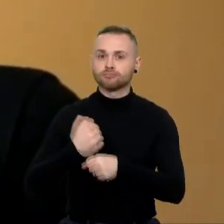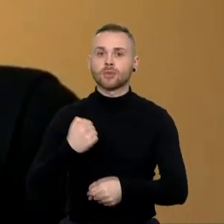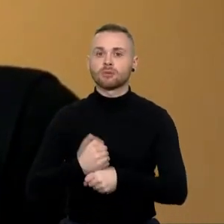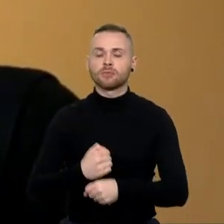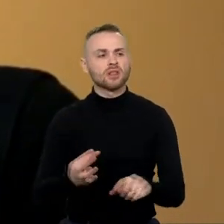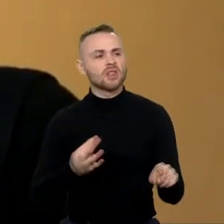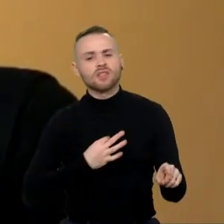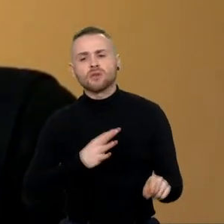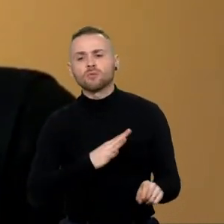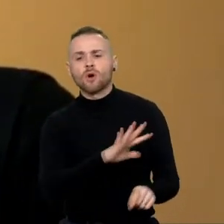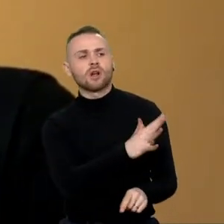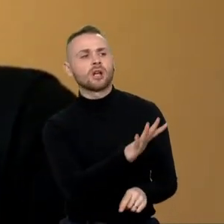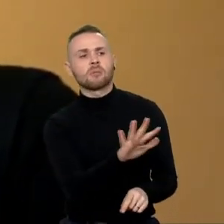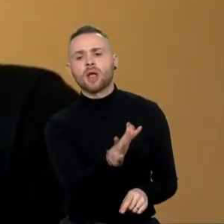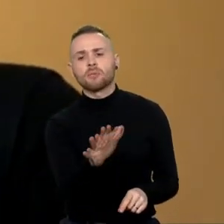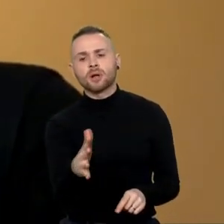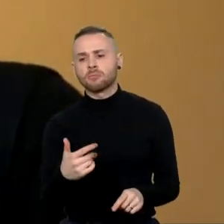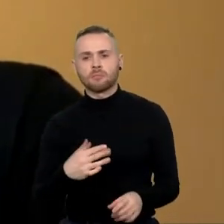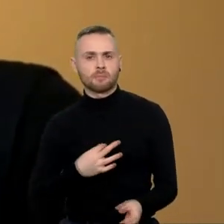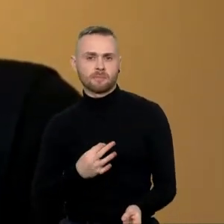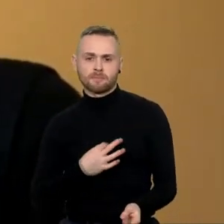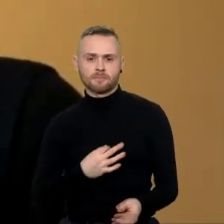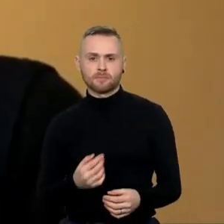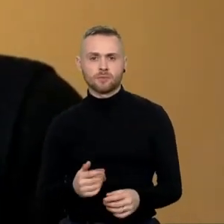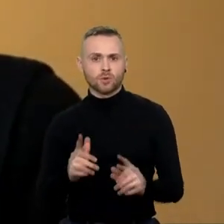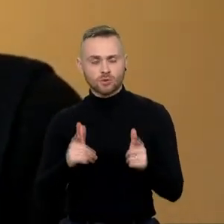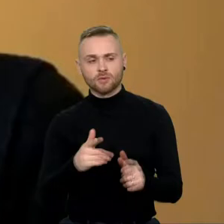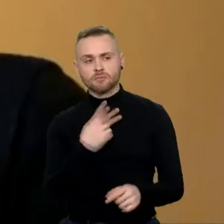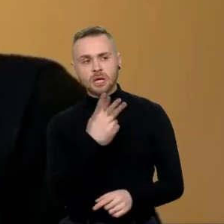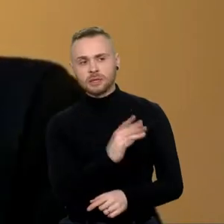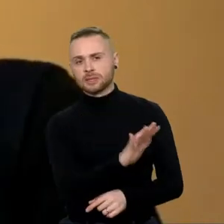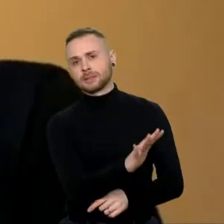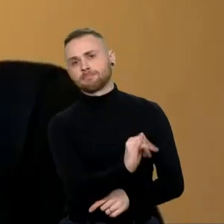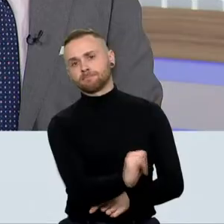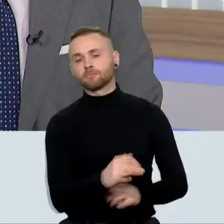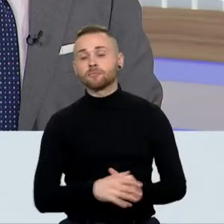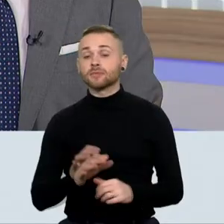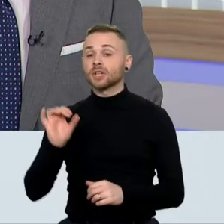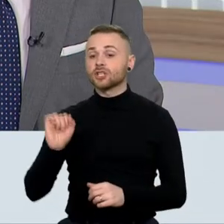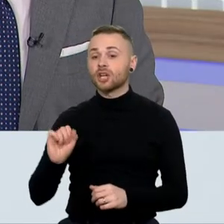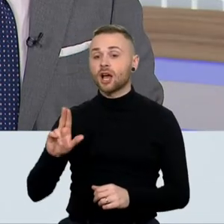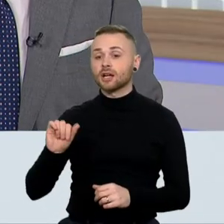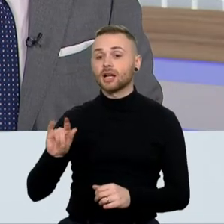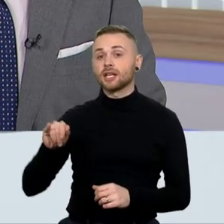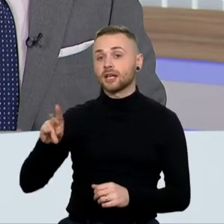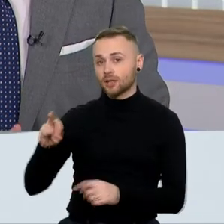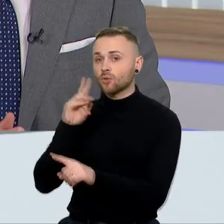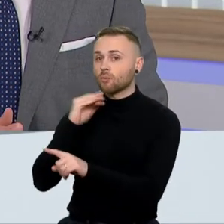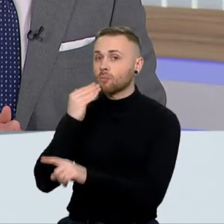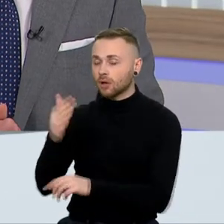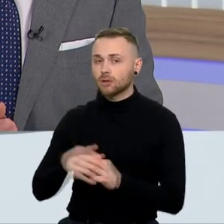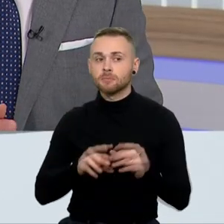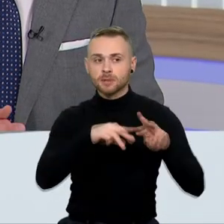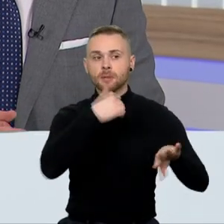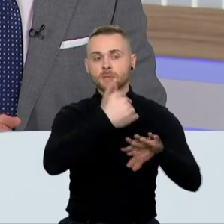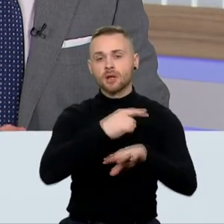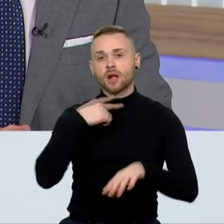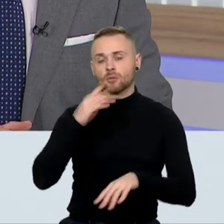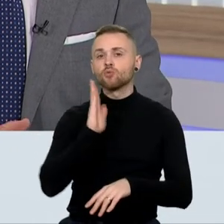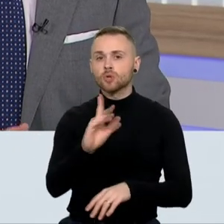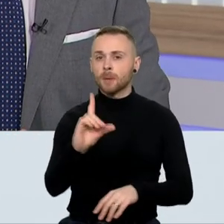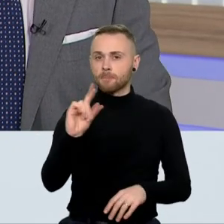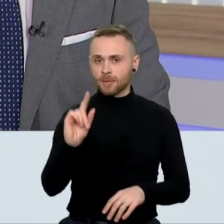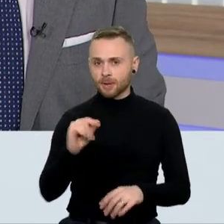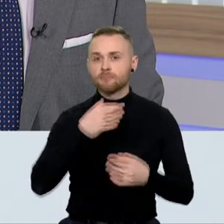dalykų, kuriuos aš beje irgi stieptiškai vertinau. Pone Šakalienė, premierė sako, kad komentuos pirmą dienį,